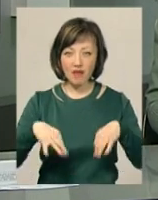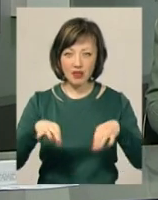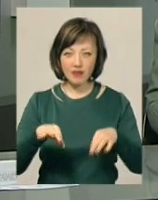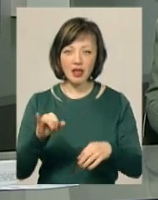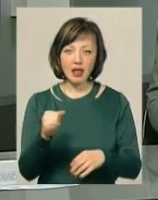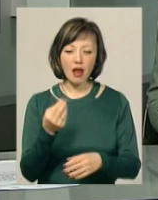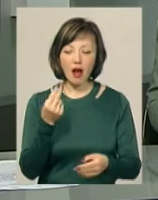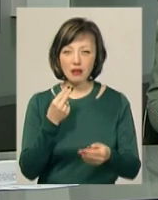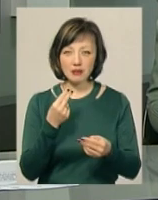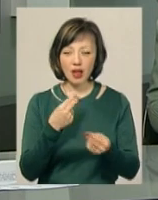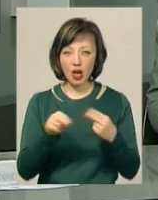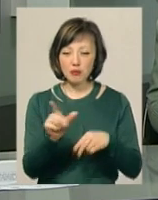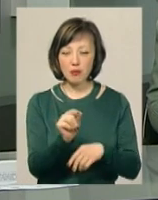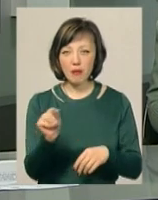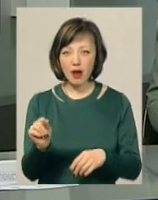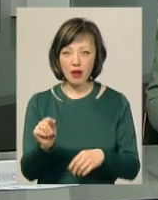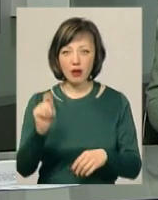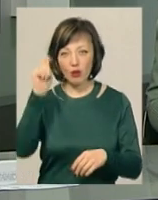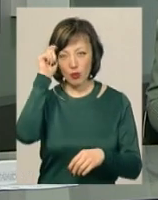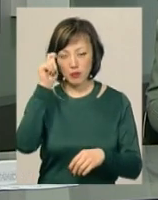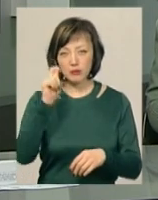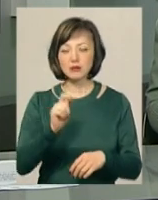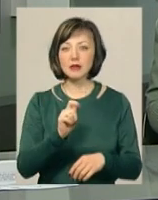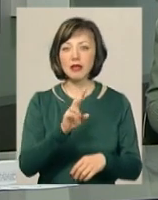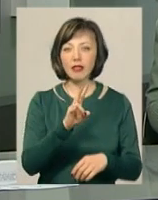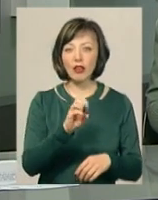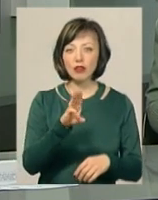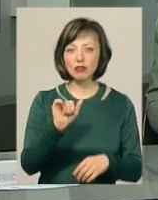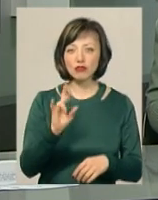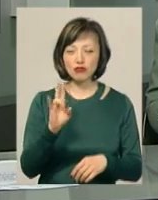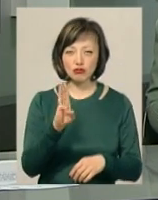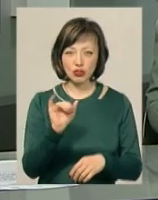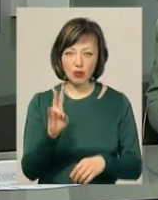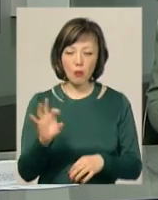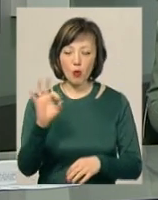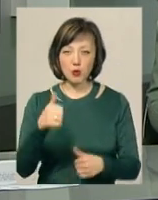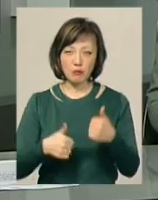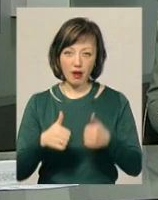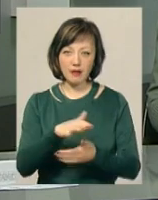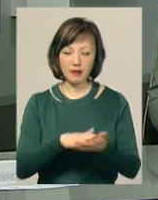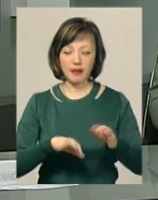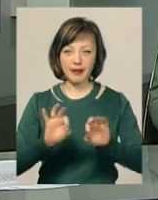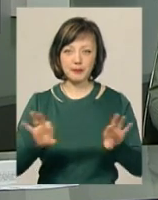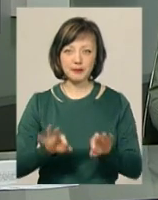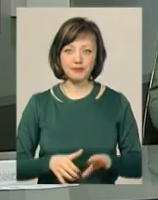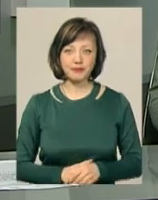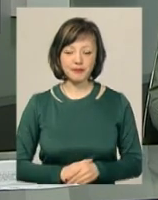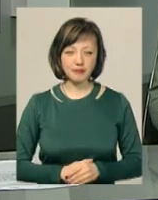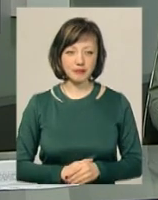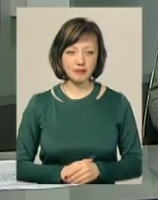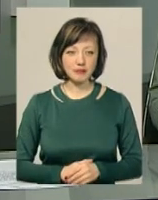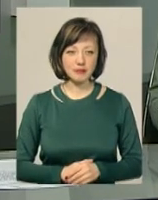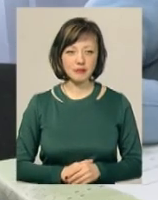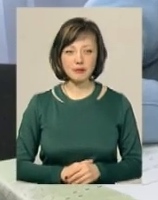Найсильнішою парою стали юні техніки з Нетішина, Мар'ян Новік та Артем Донець. Про перебій змагань більше у сюжеті Ольги Несміянової.